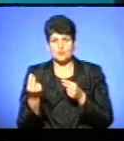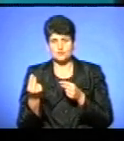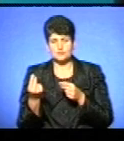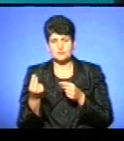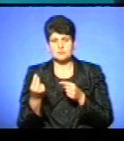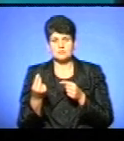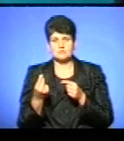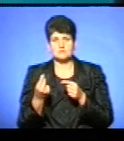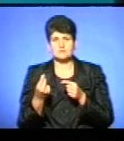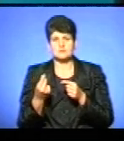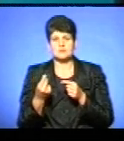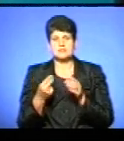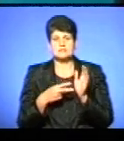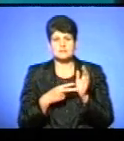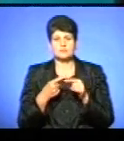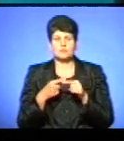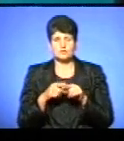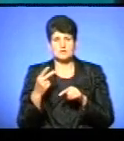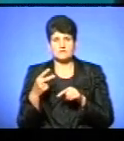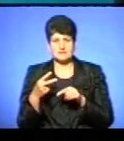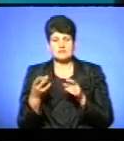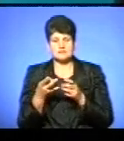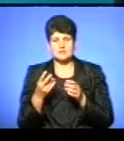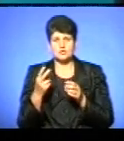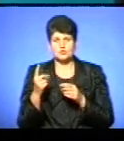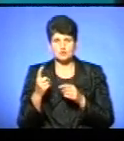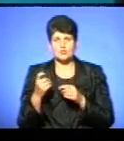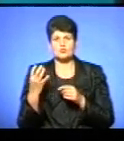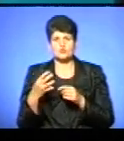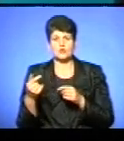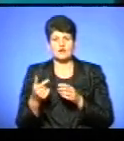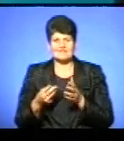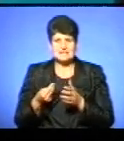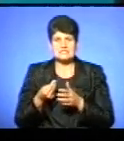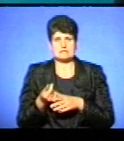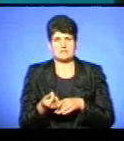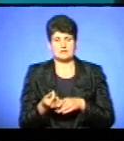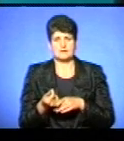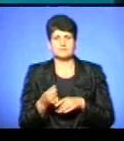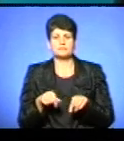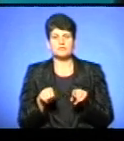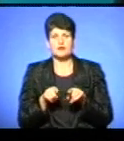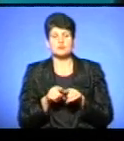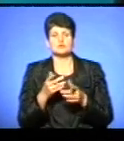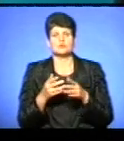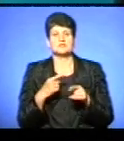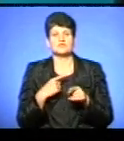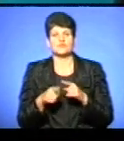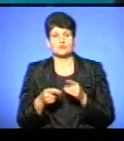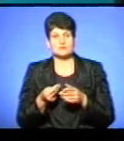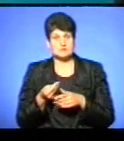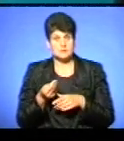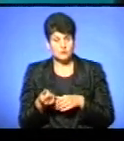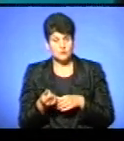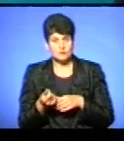7 на 20 і 140 гривень треба буде заплатити. Також, щодо того, якщо ми швидше заплатимо,